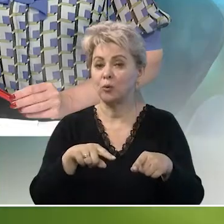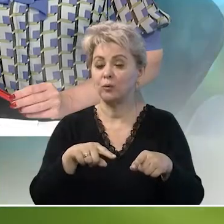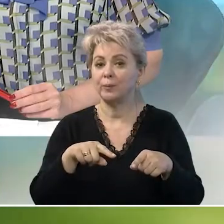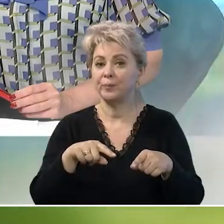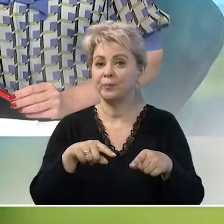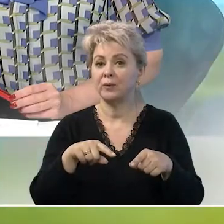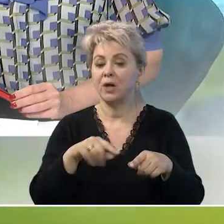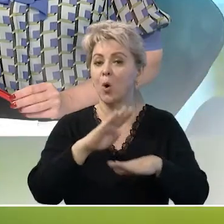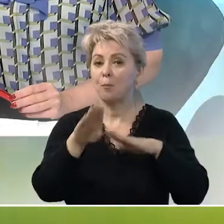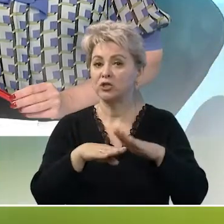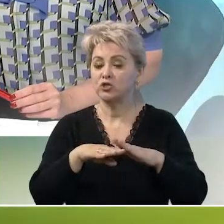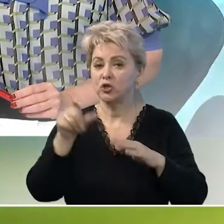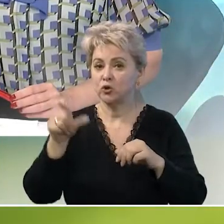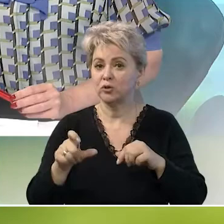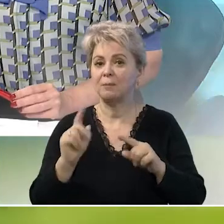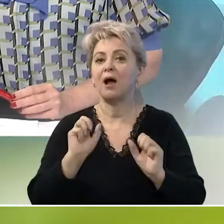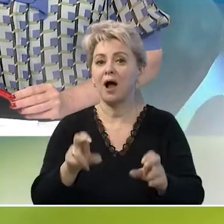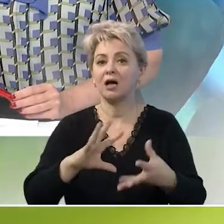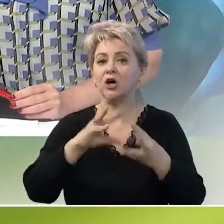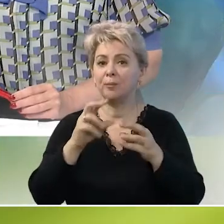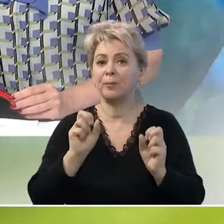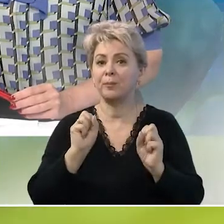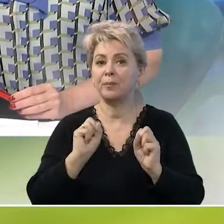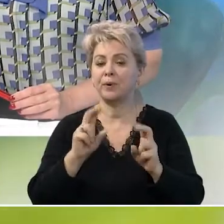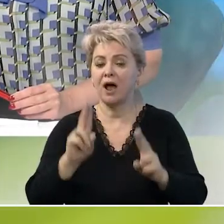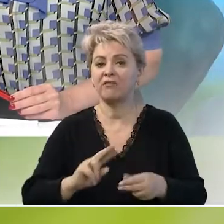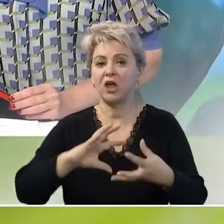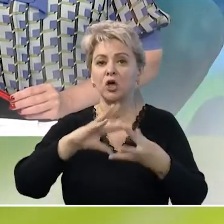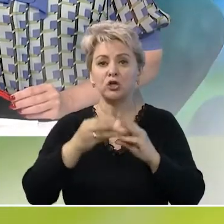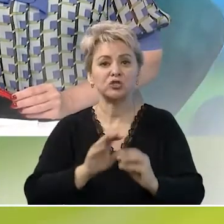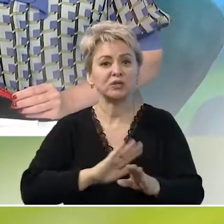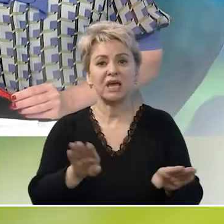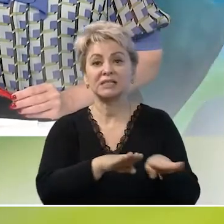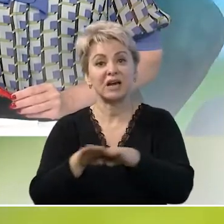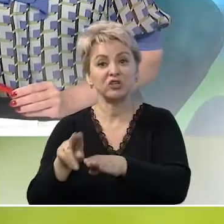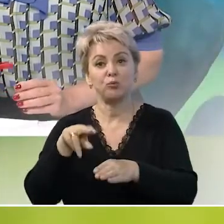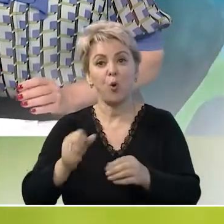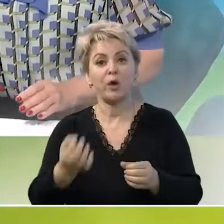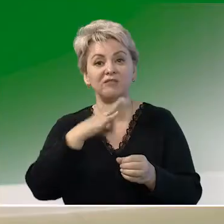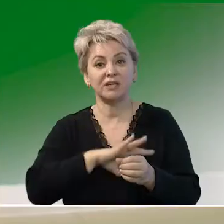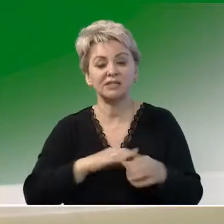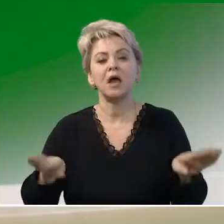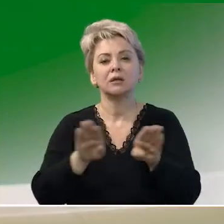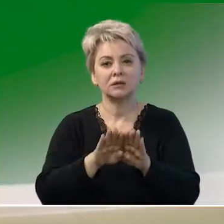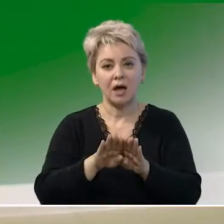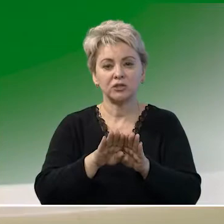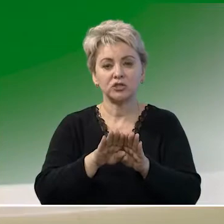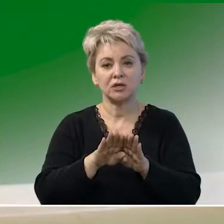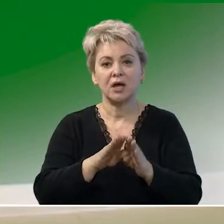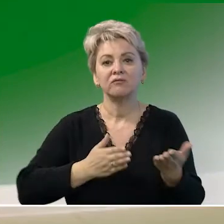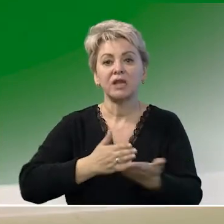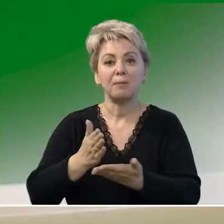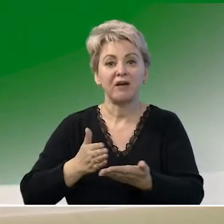подчиненному, как правило, результат несравним по эффективности. Также в